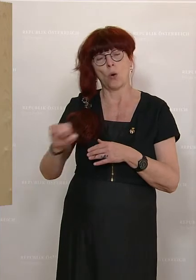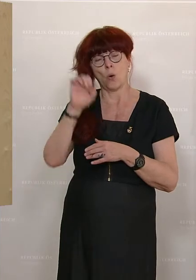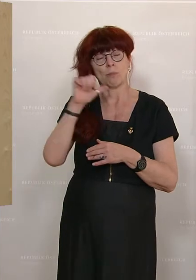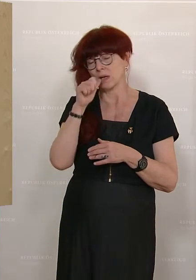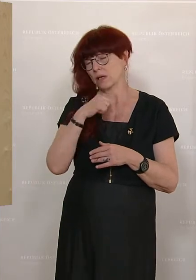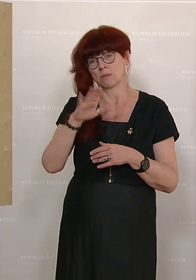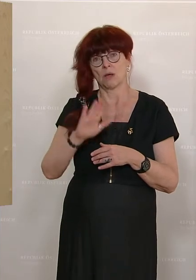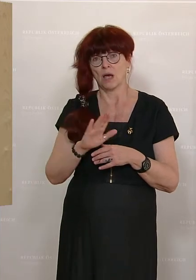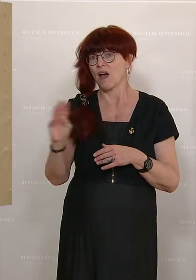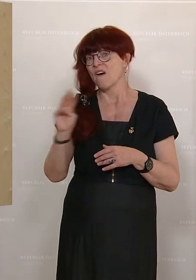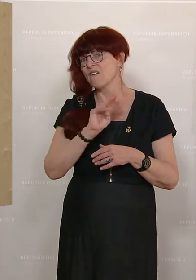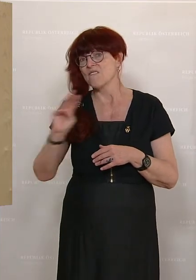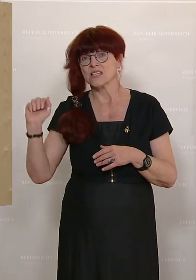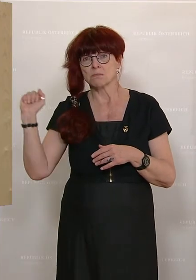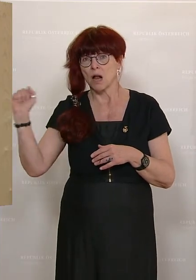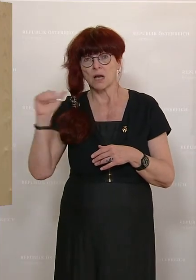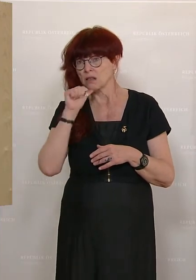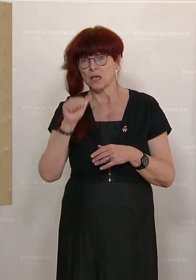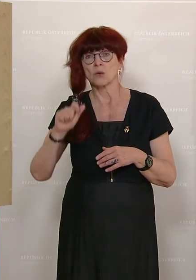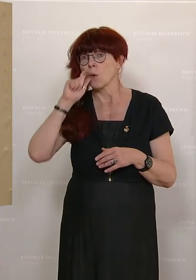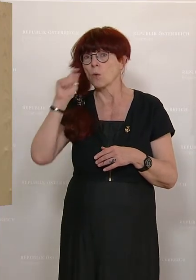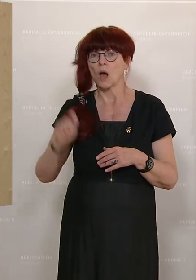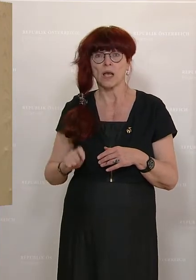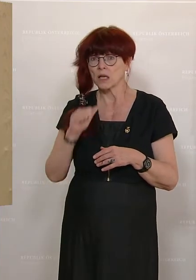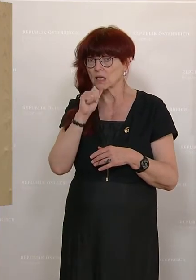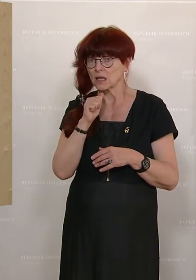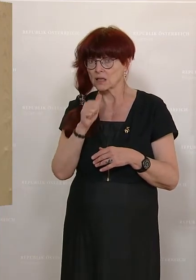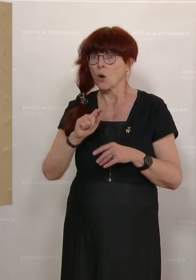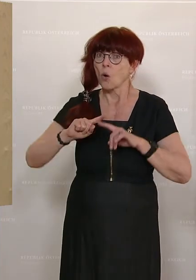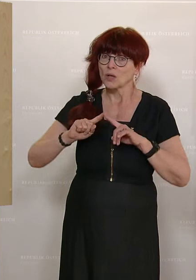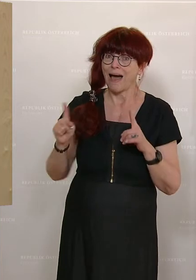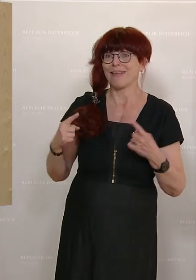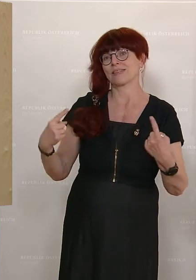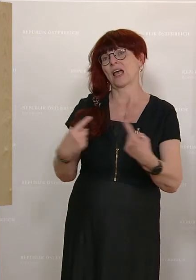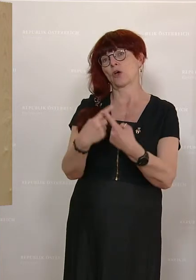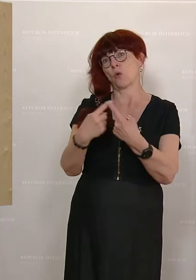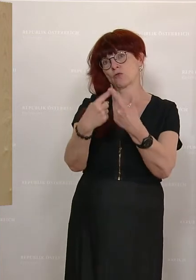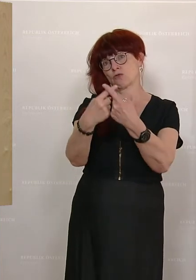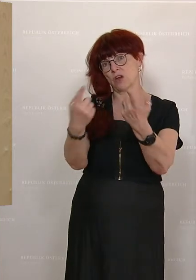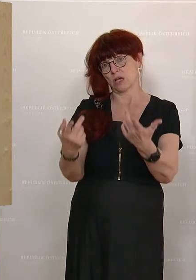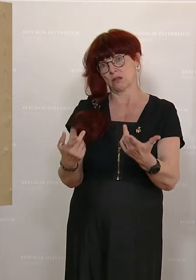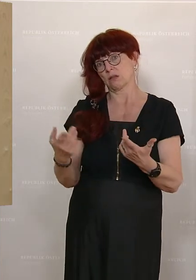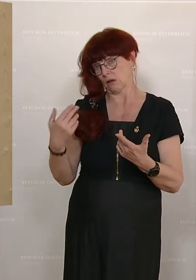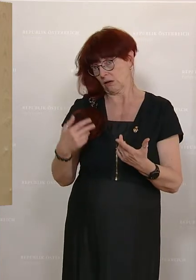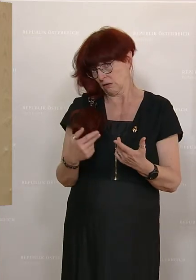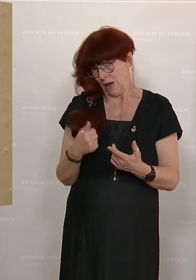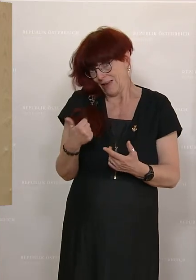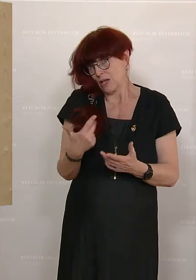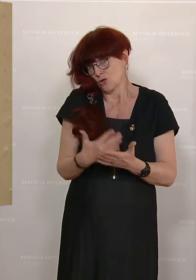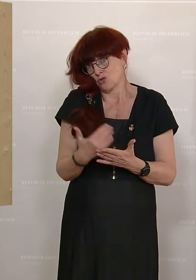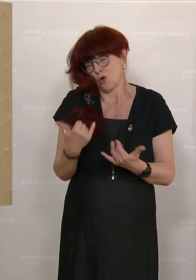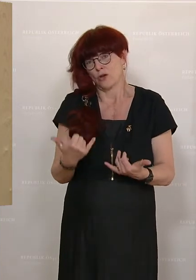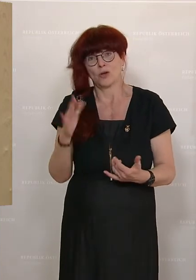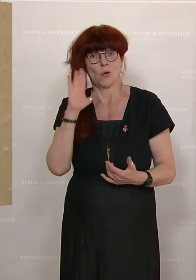nicht in Europa. Weder am Westbalkan, noch in der Ukraine, noch an anderen Konfliktherden und einige sind bereits heute genannt worden.